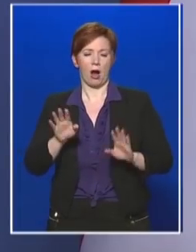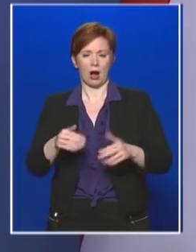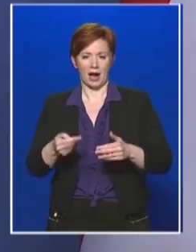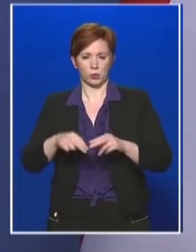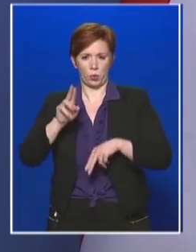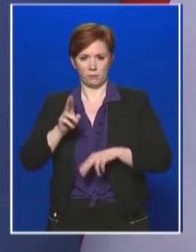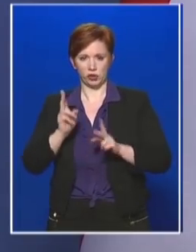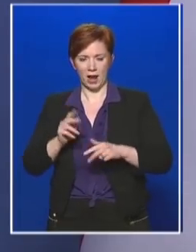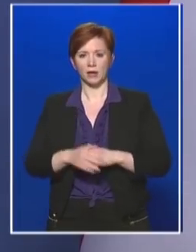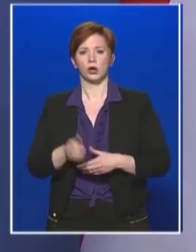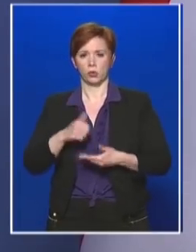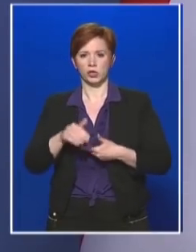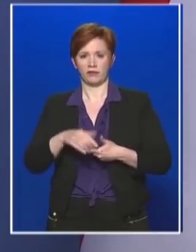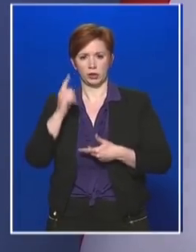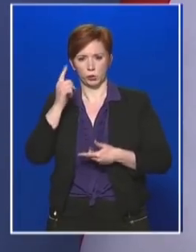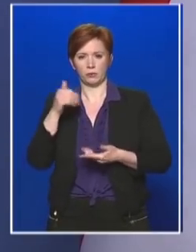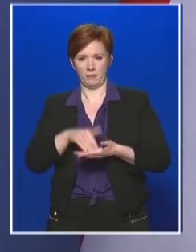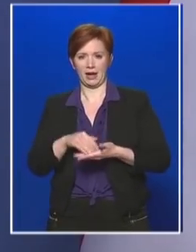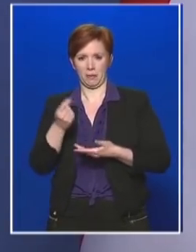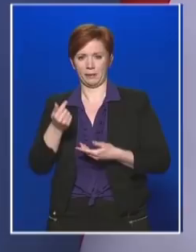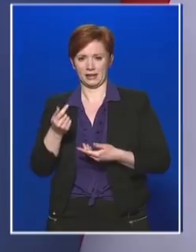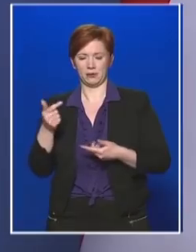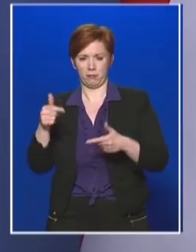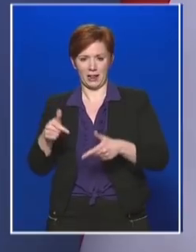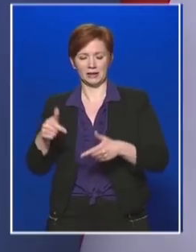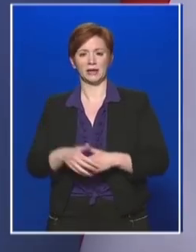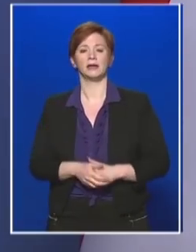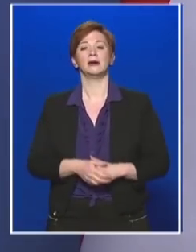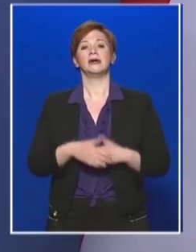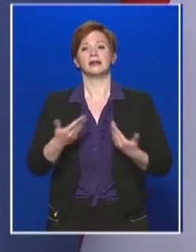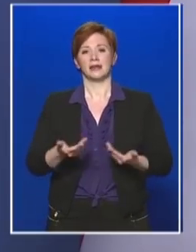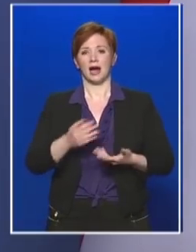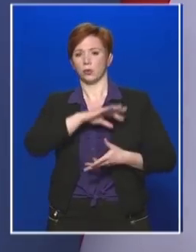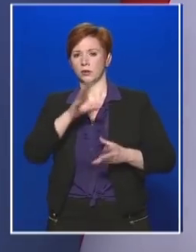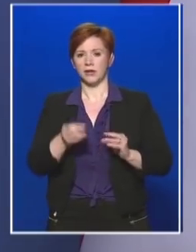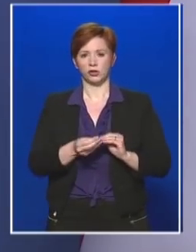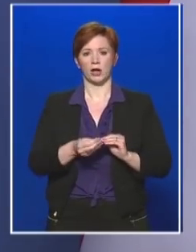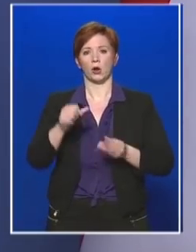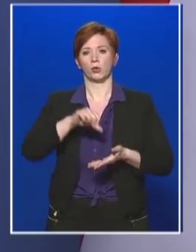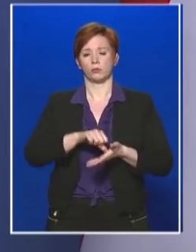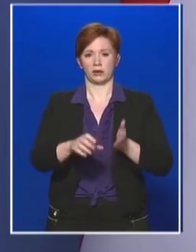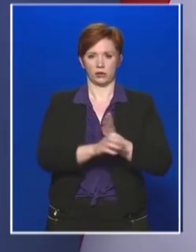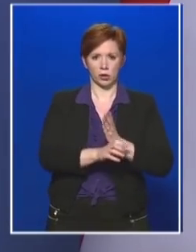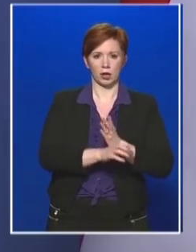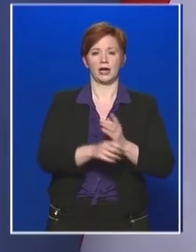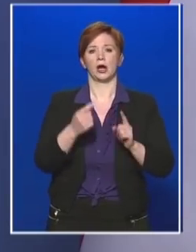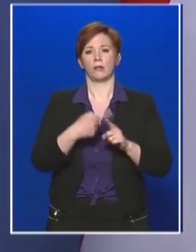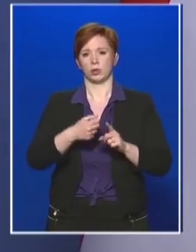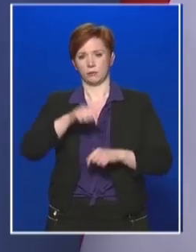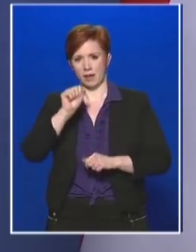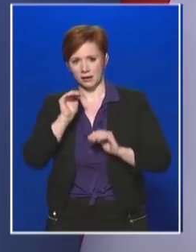költségvetés ide tud pénzeket áttenni. Ha ezeket összeszámoljuk, tehát a járvány elleni védekezés központi tartalékát, a párt